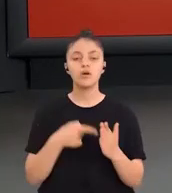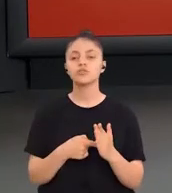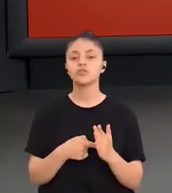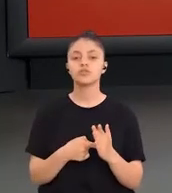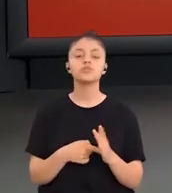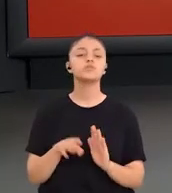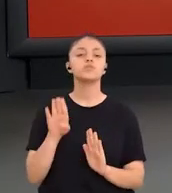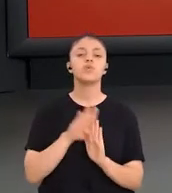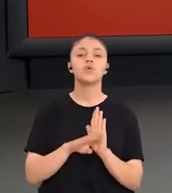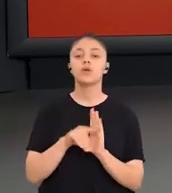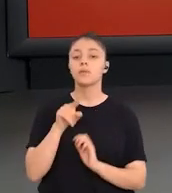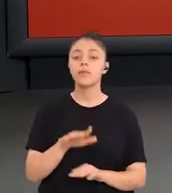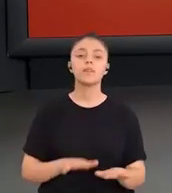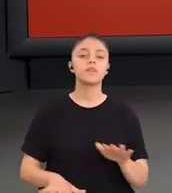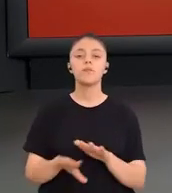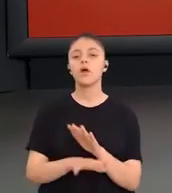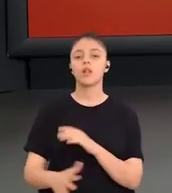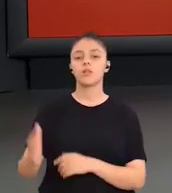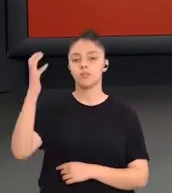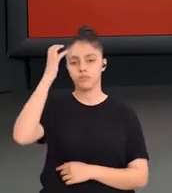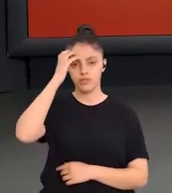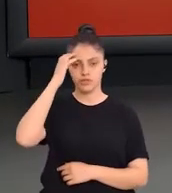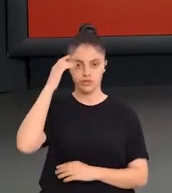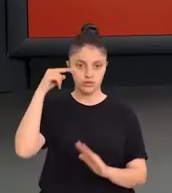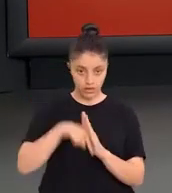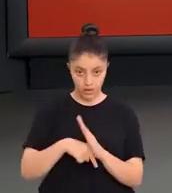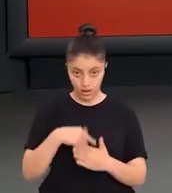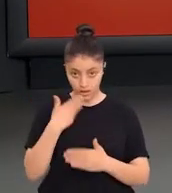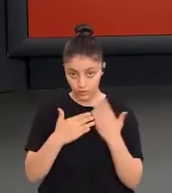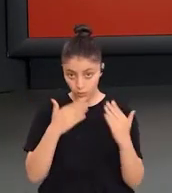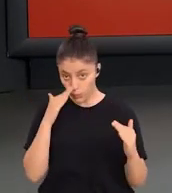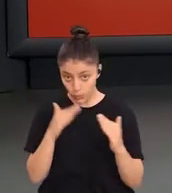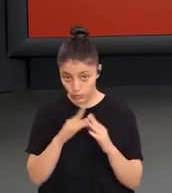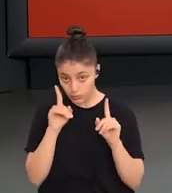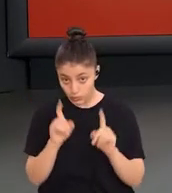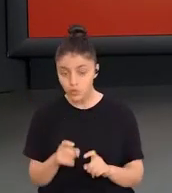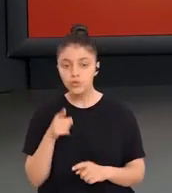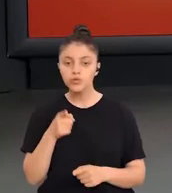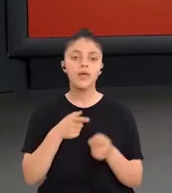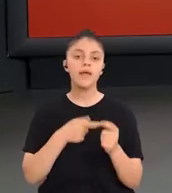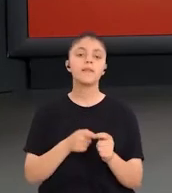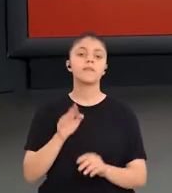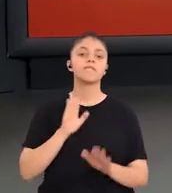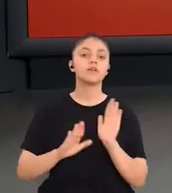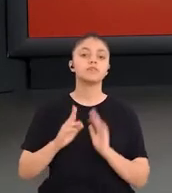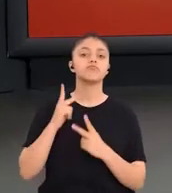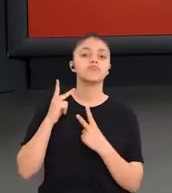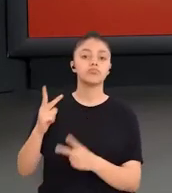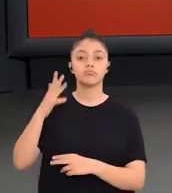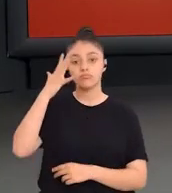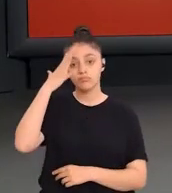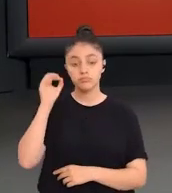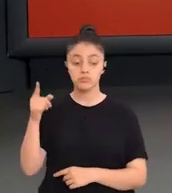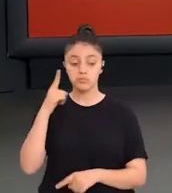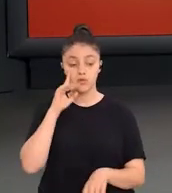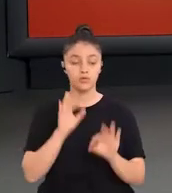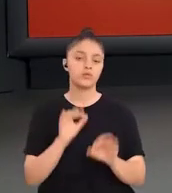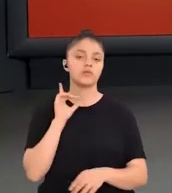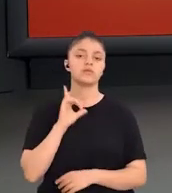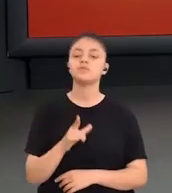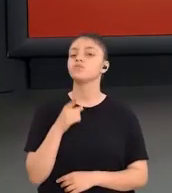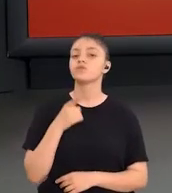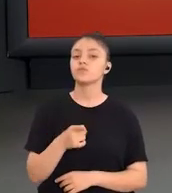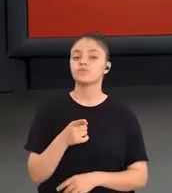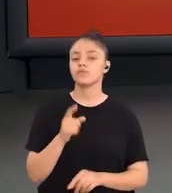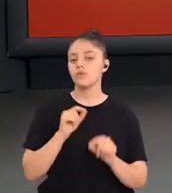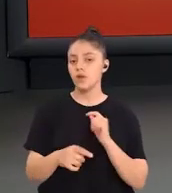Amaçlar programın temel felsefesini yansıtıyor mu? Bu noktada eğitim felsefecilerin duruma bakmaları gerekir.